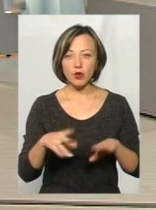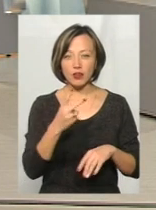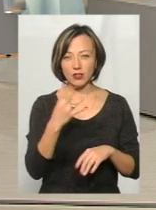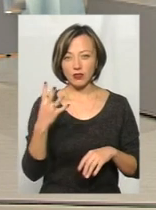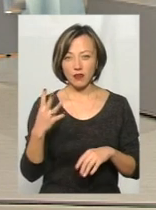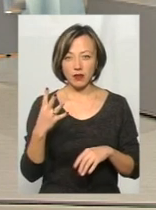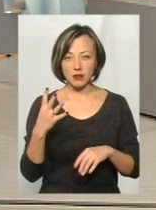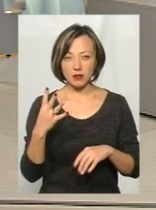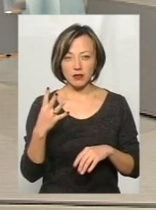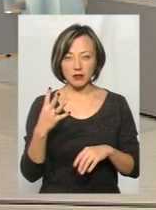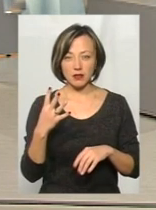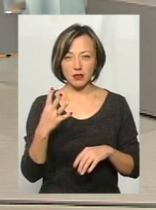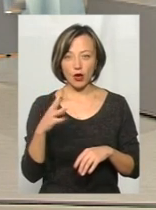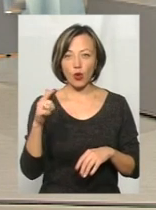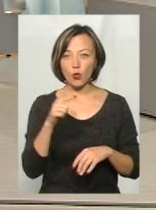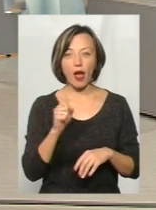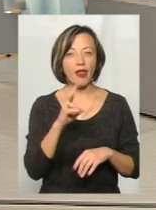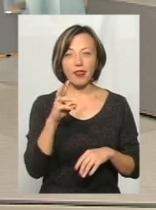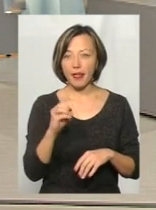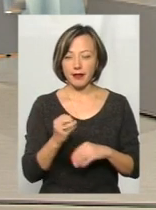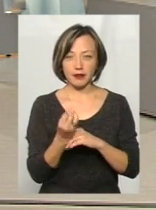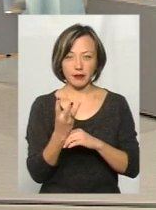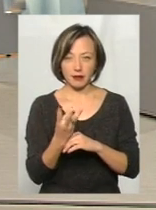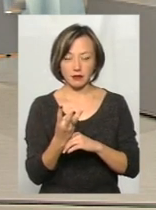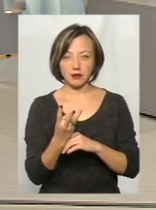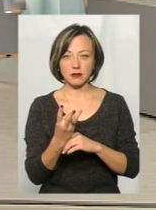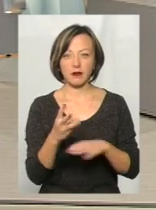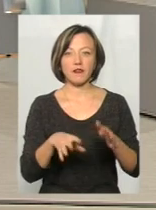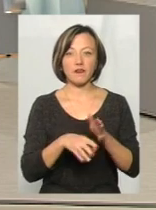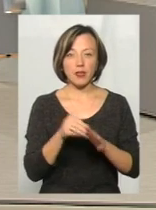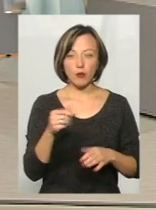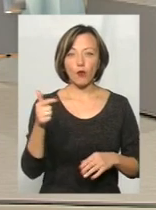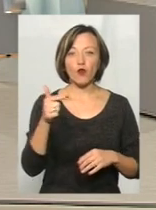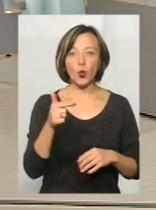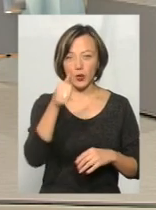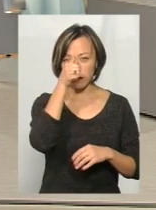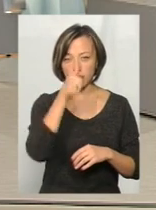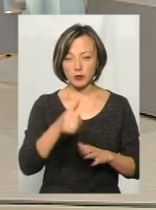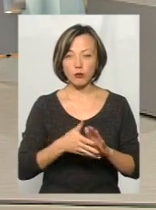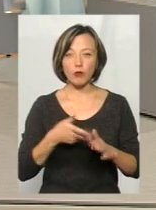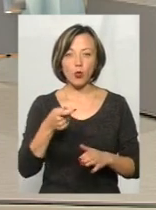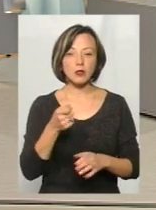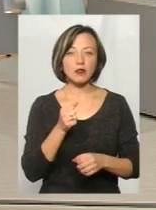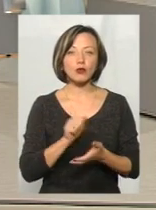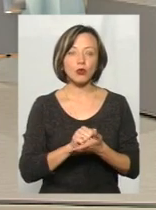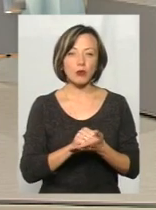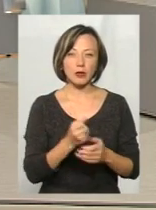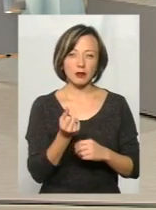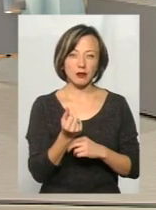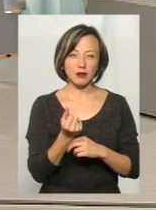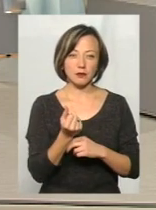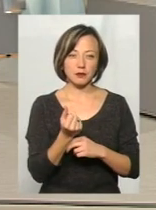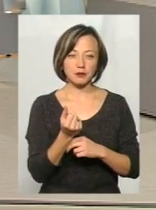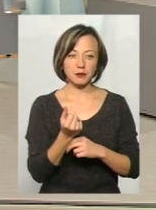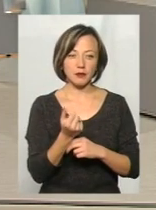не на 13, так як планувалося. І, відповідно, вибори в грудні, подані документи, ну, 13 – це не